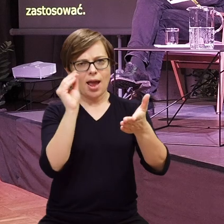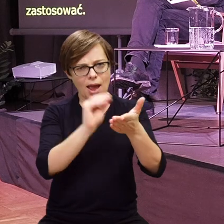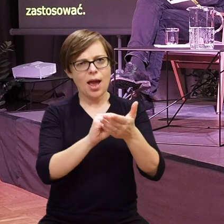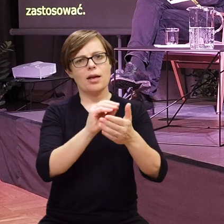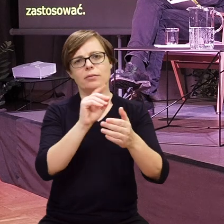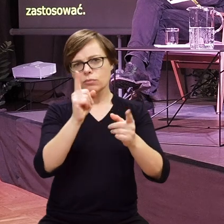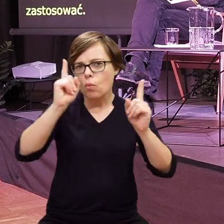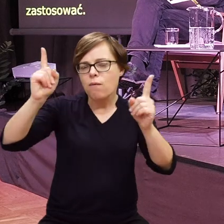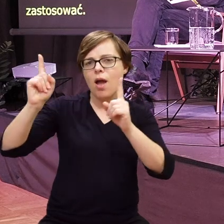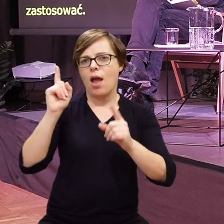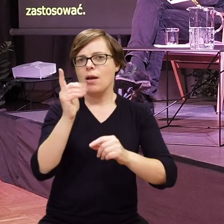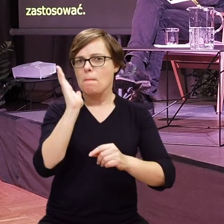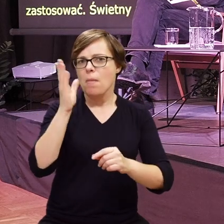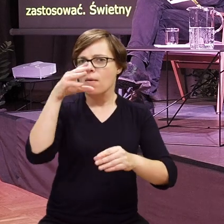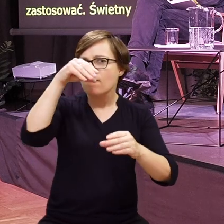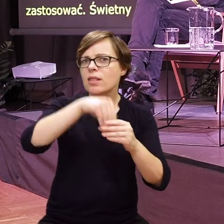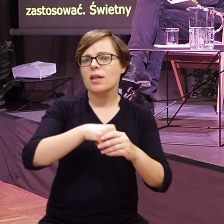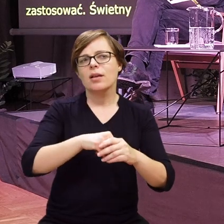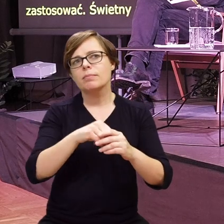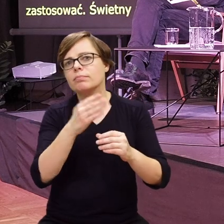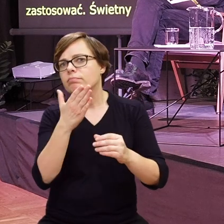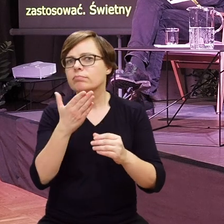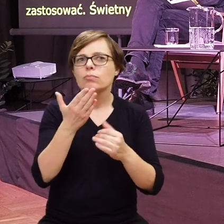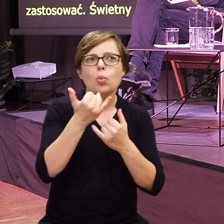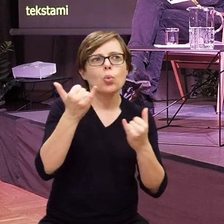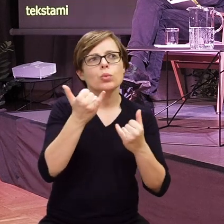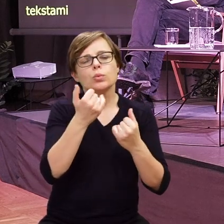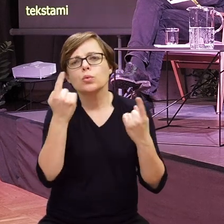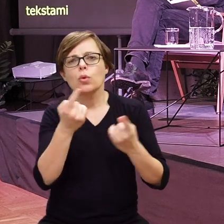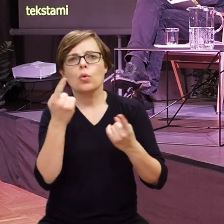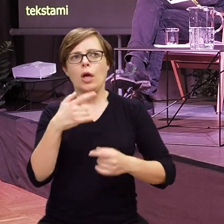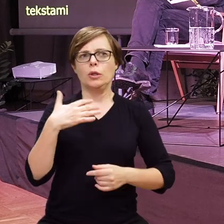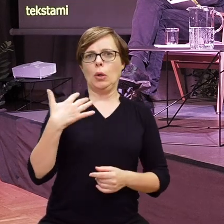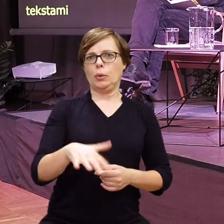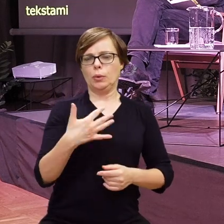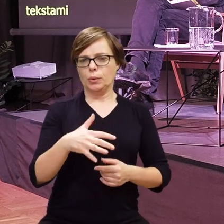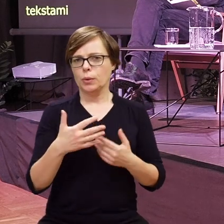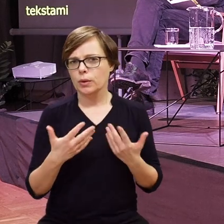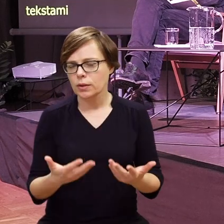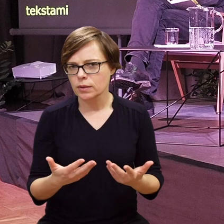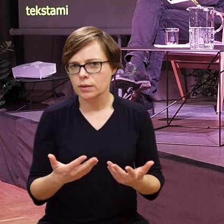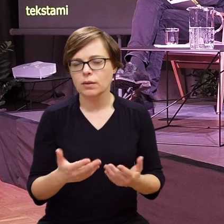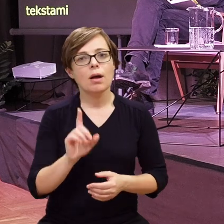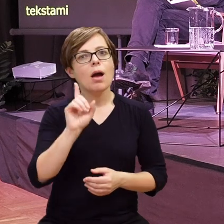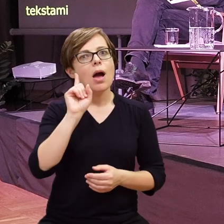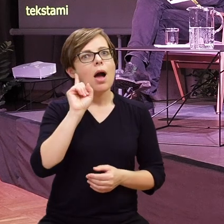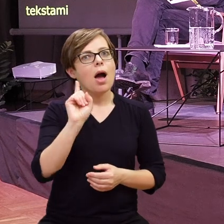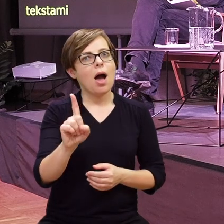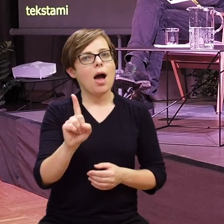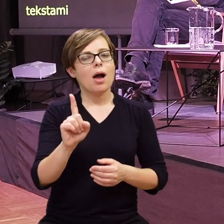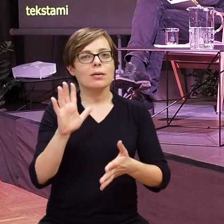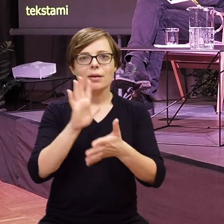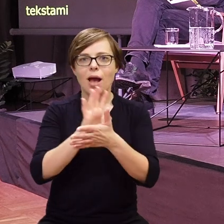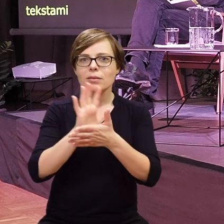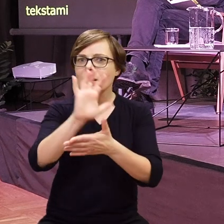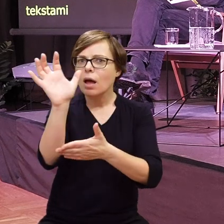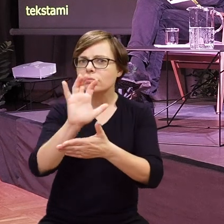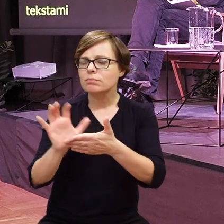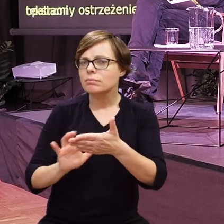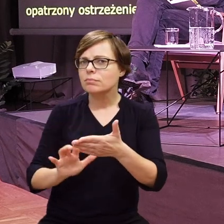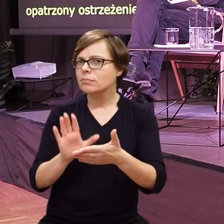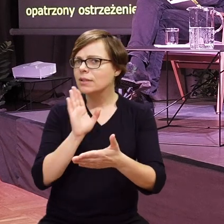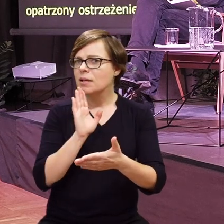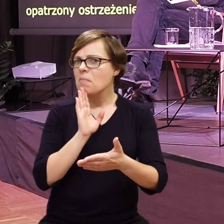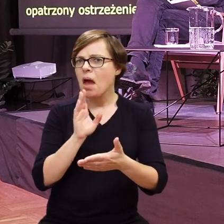my ostrzegamy, że możemy zobaczyć coś, co będzie bardzo jakoś tam takie trudne w odbiorze, a w tekstach